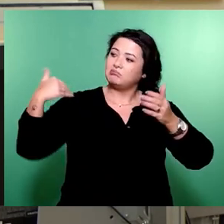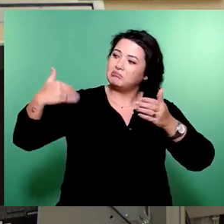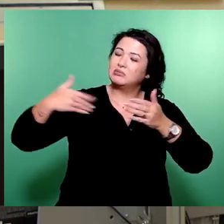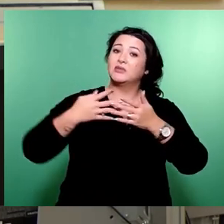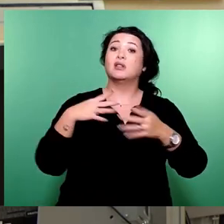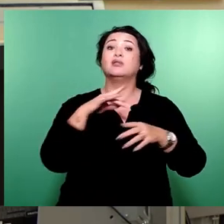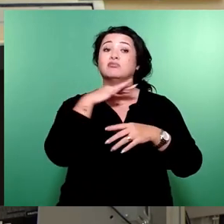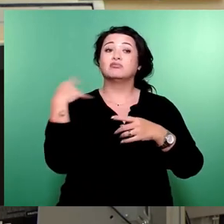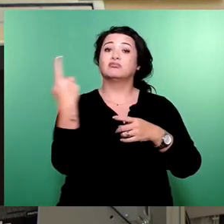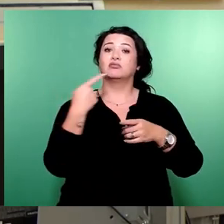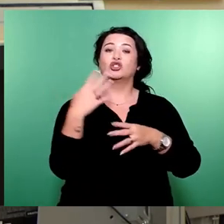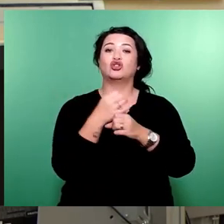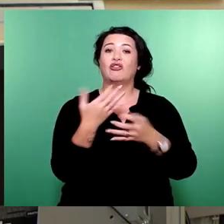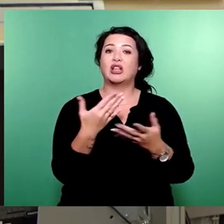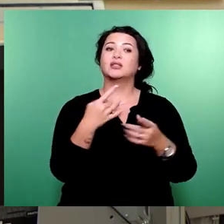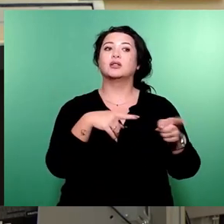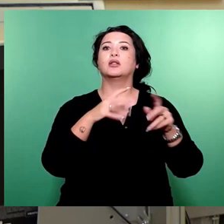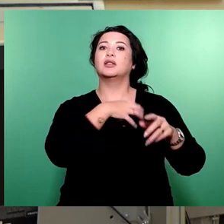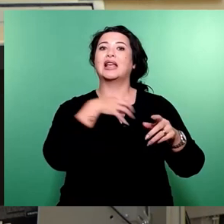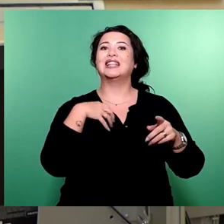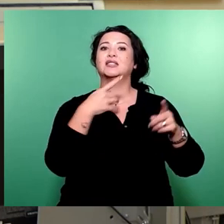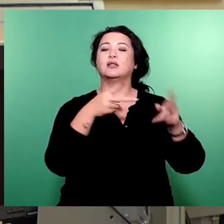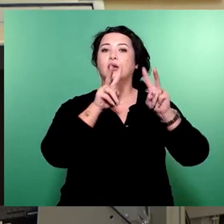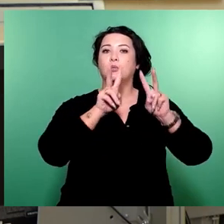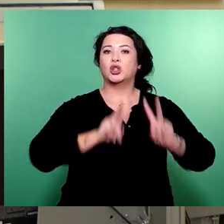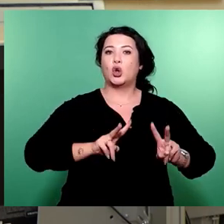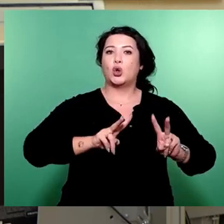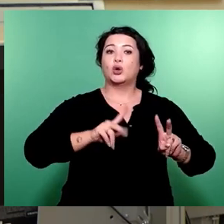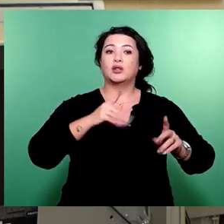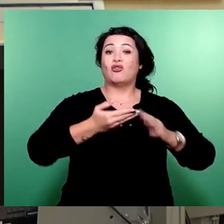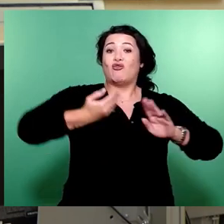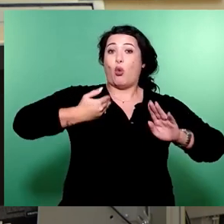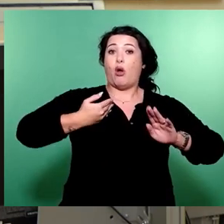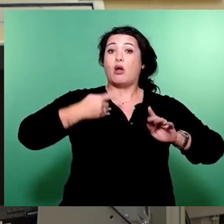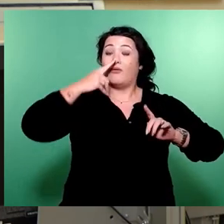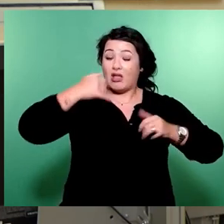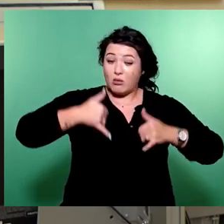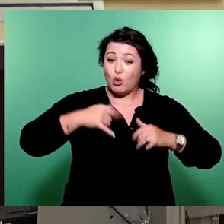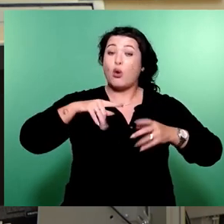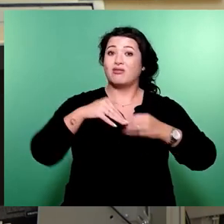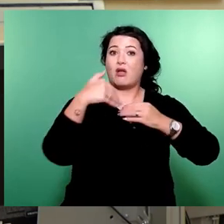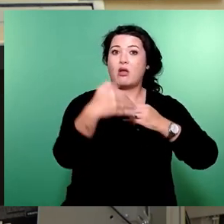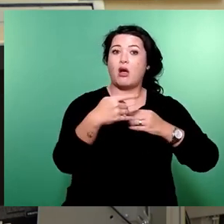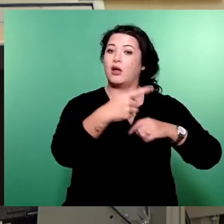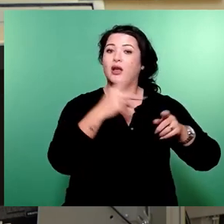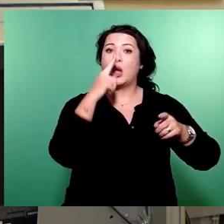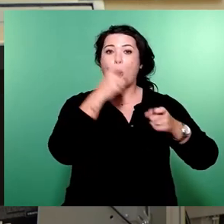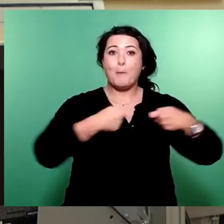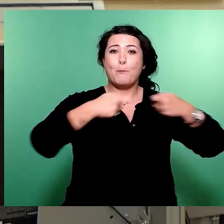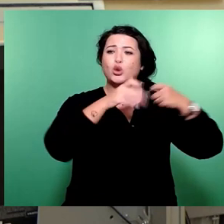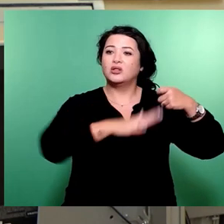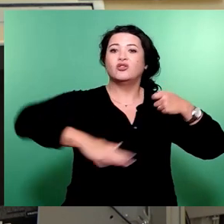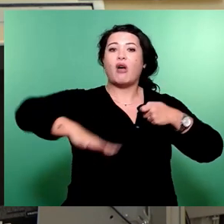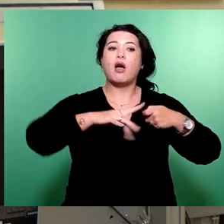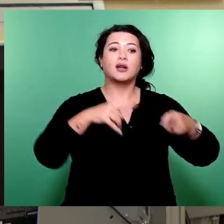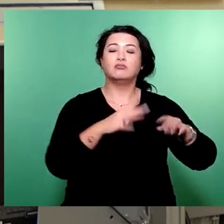Dresden die Betreuung vor, während und nach der Geburt im bundesweiten Vergleich sehr gut dasteht, dass